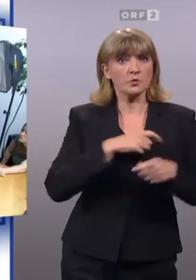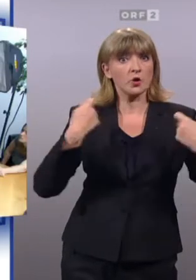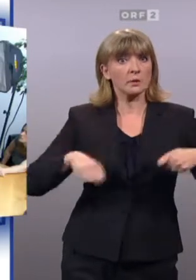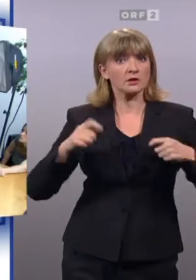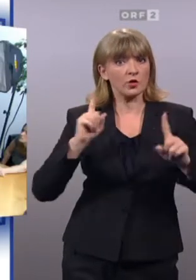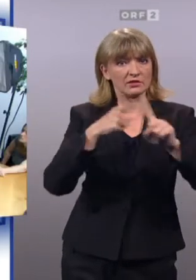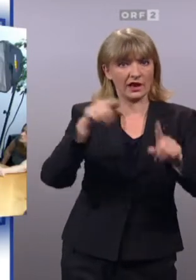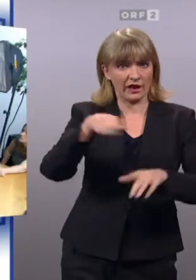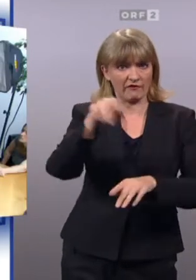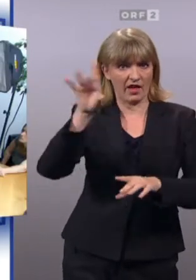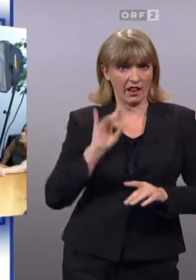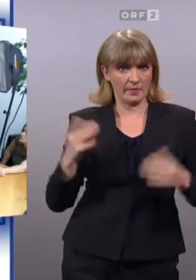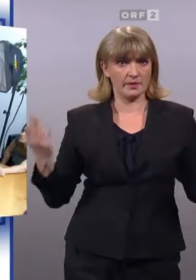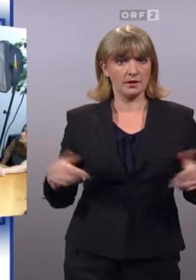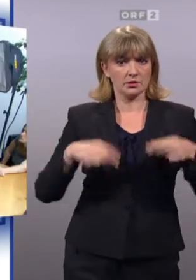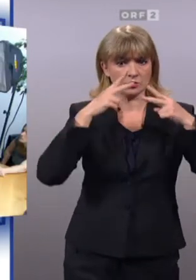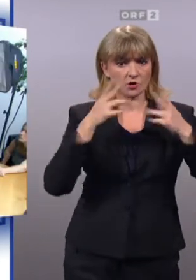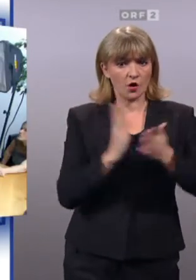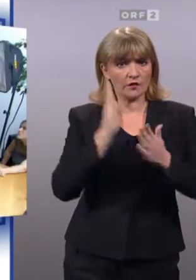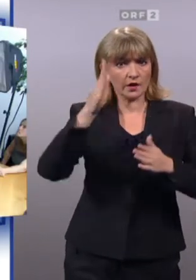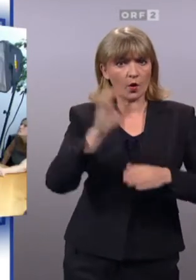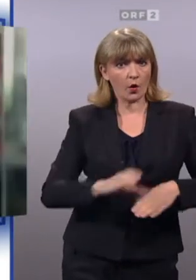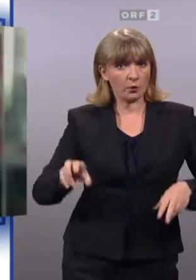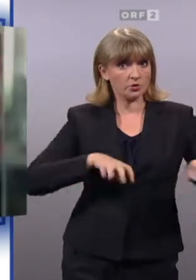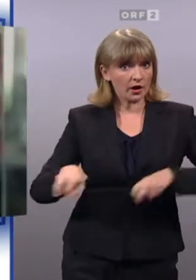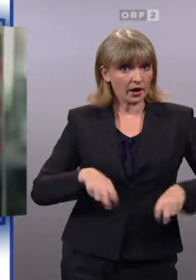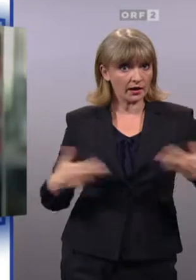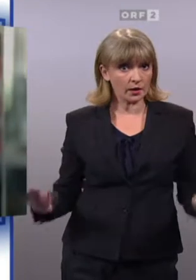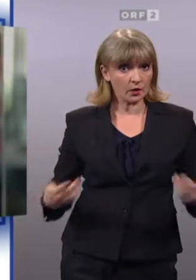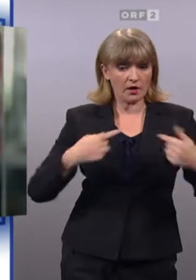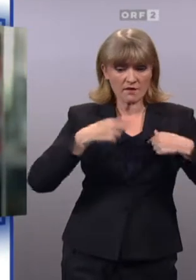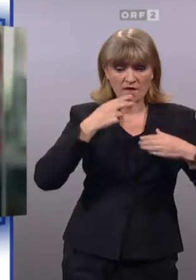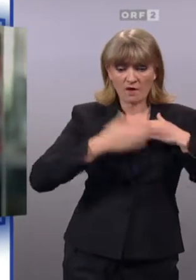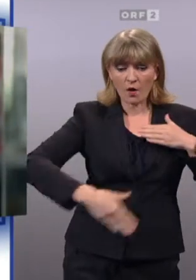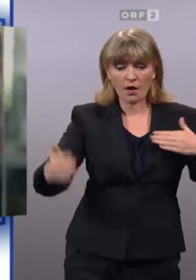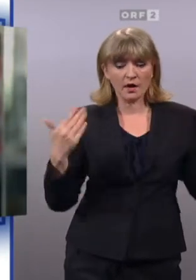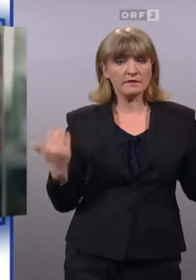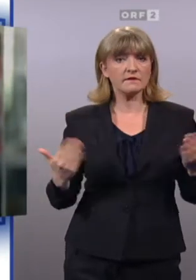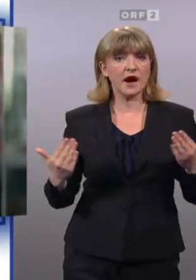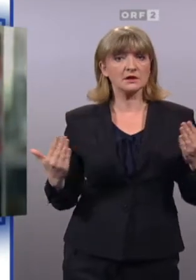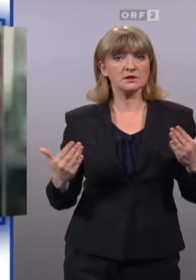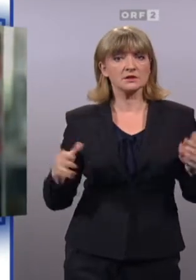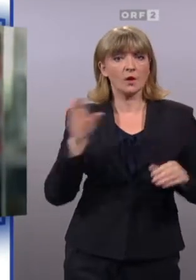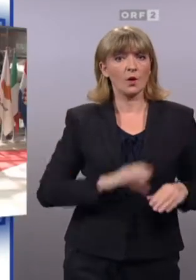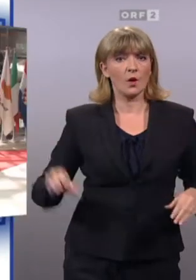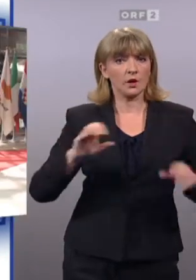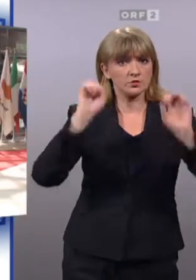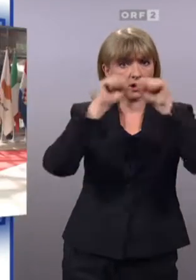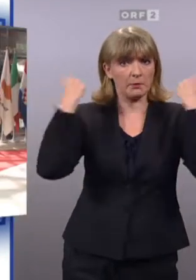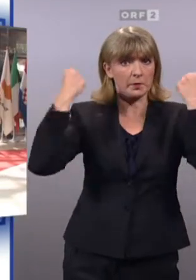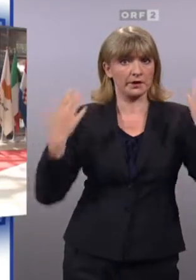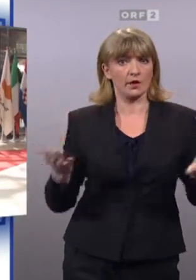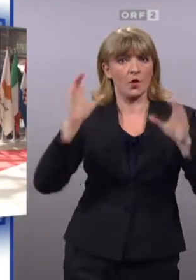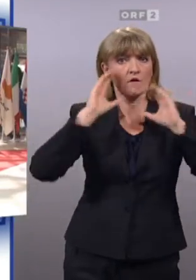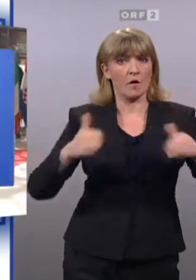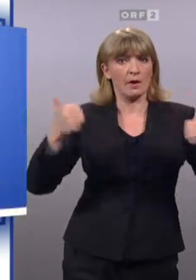direkt wählen. Schauen, dass wir Richtung einer europäischen Regierung kommen. Wir wollen langfristig Richtung einer europäischen Republik. ÖVP